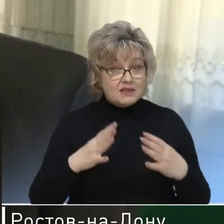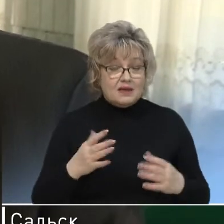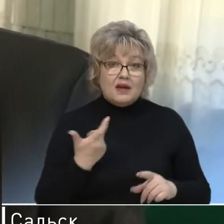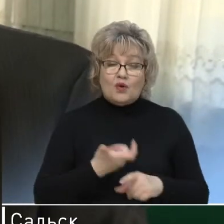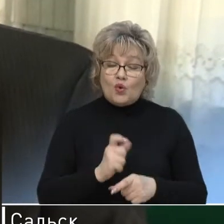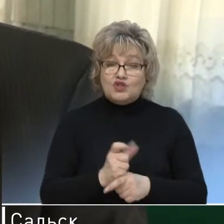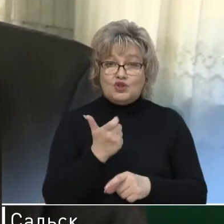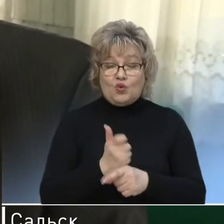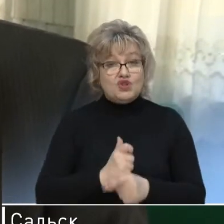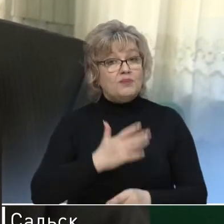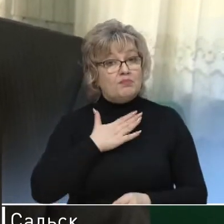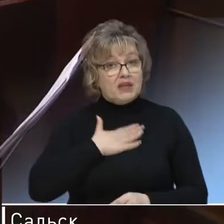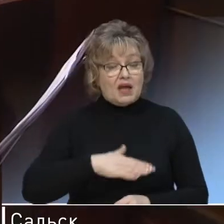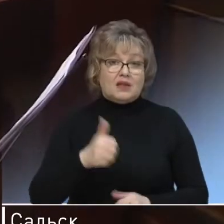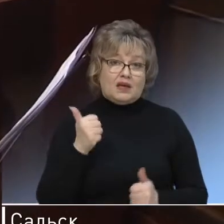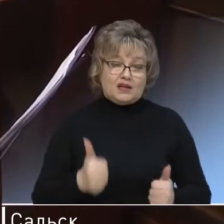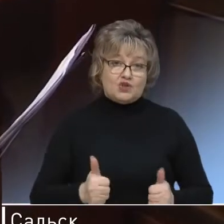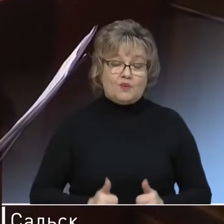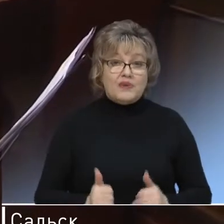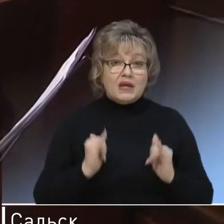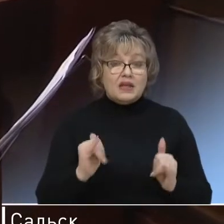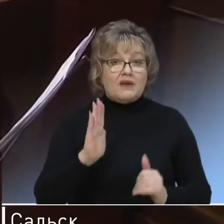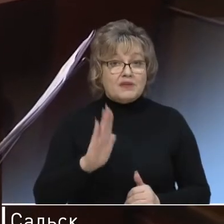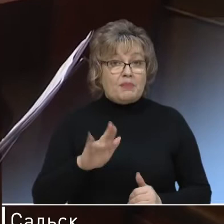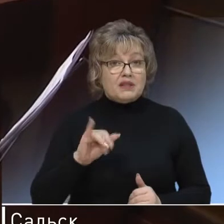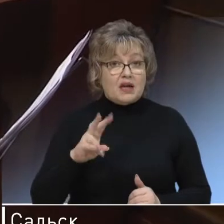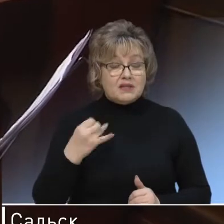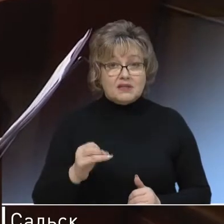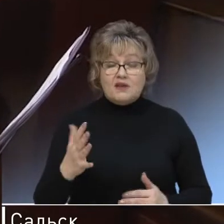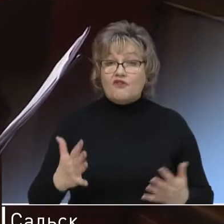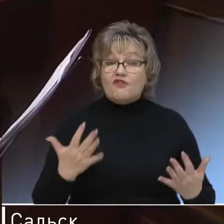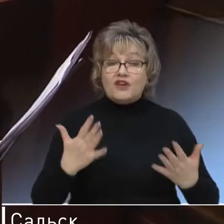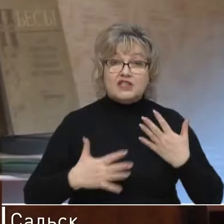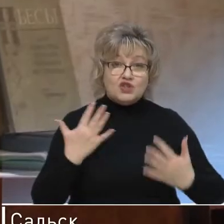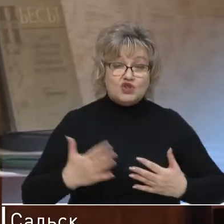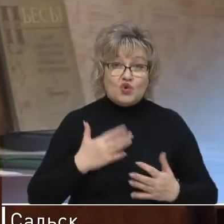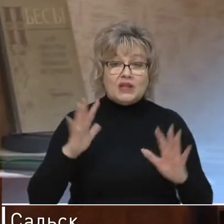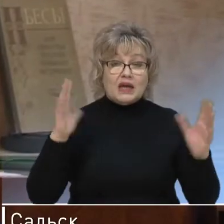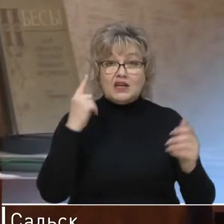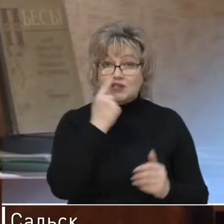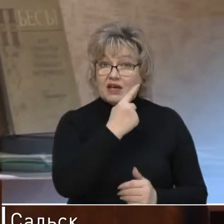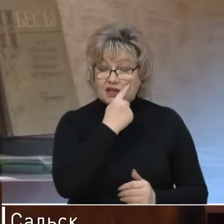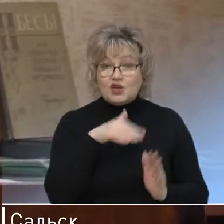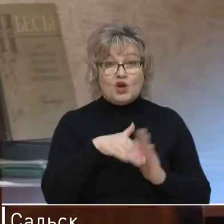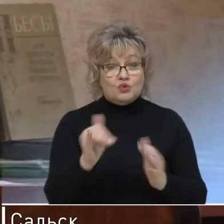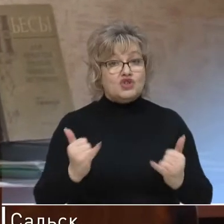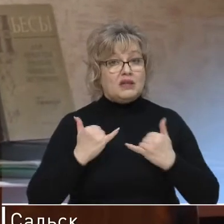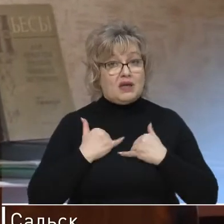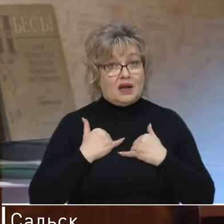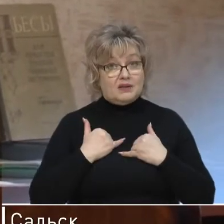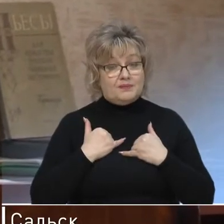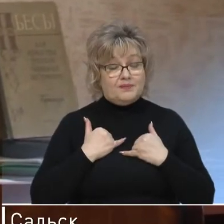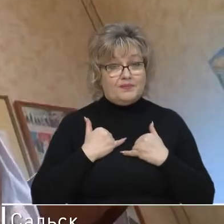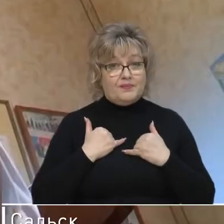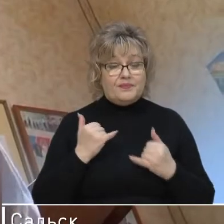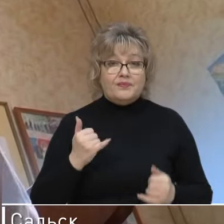это очень приятно и хорошо. И для Василия Полторацкого восхищенные и горячие глаза детей – лучшая награда. Елена